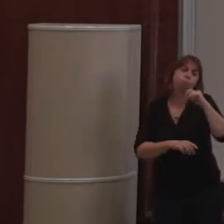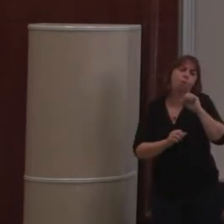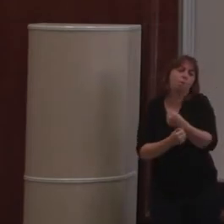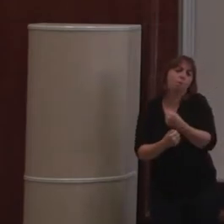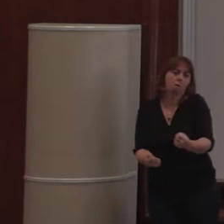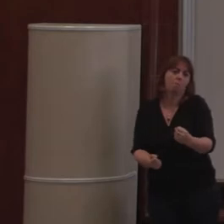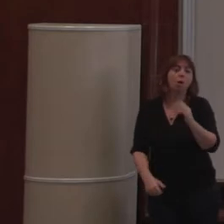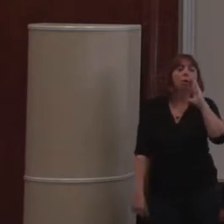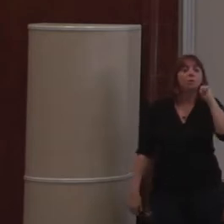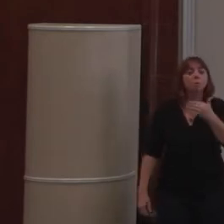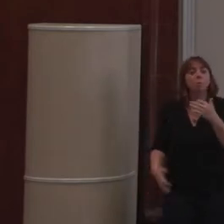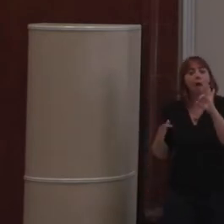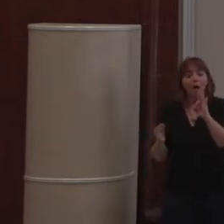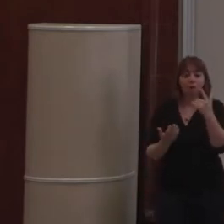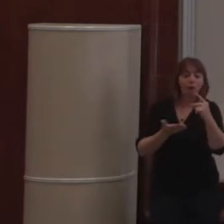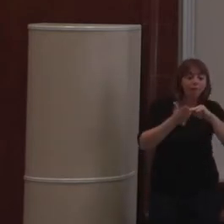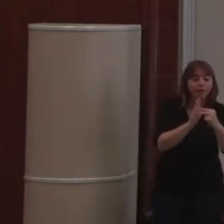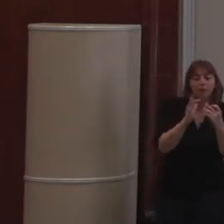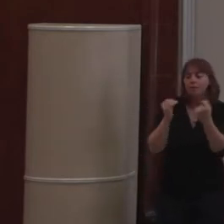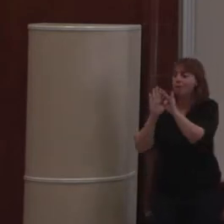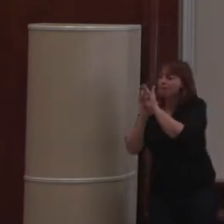pour cette partie fonctionnelle et cette partie technique.